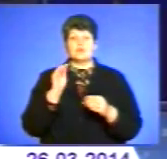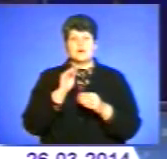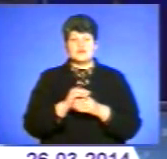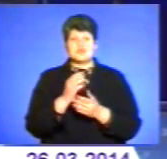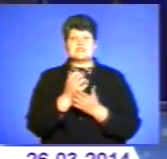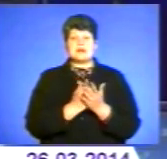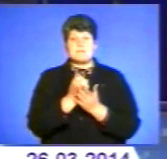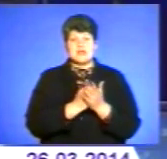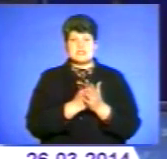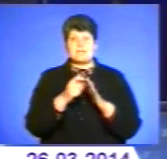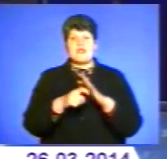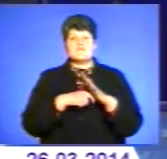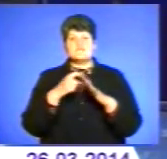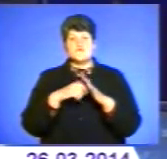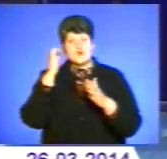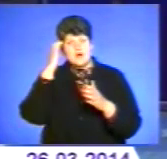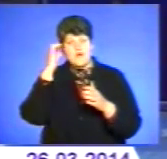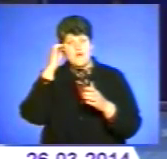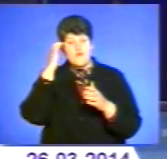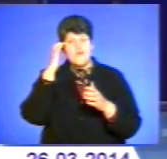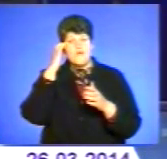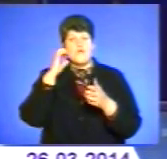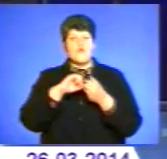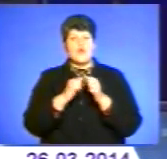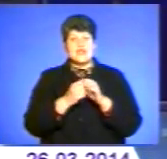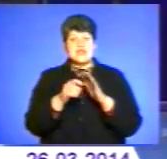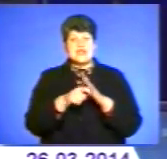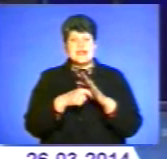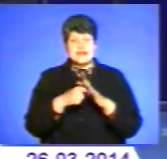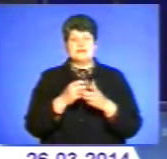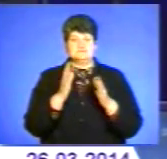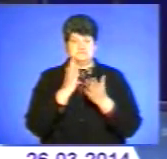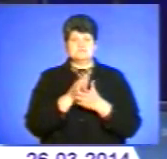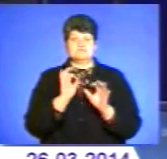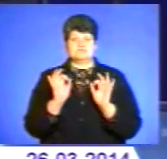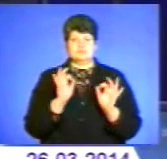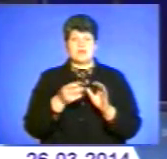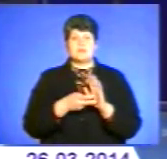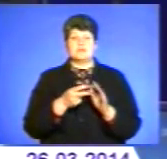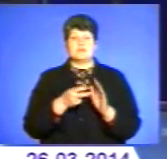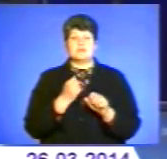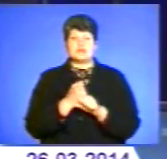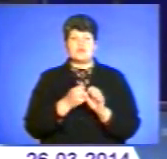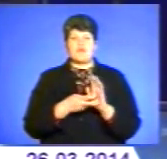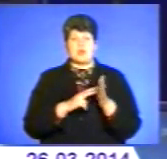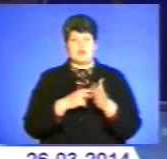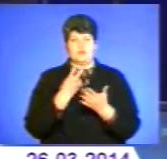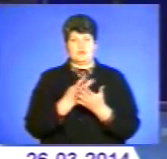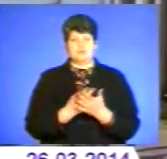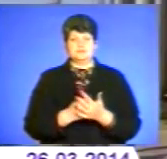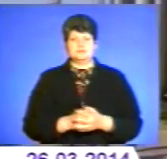запасами вугілля проблем немає. Наразі вугільна галузь працює в планових показниках. Деталі у сюжеті.